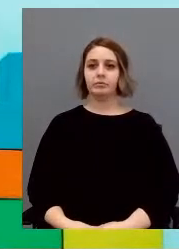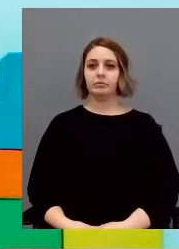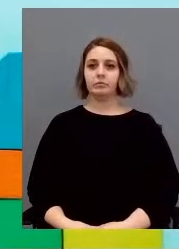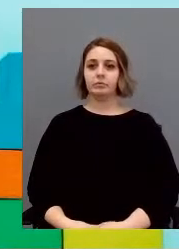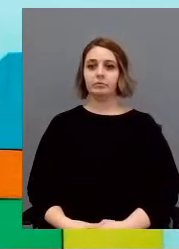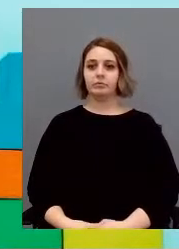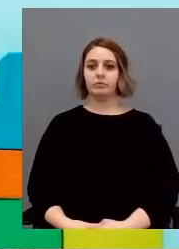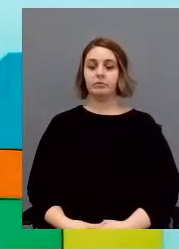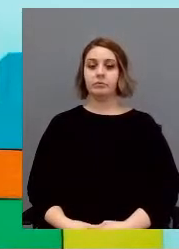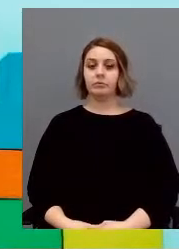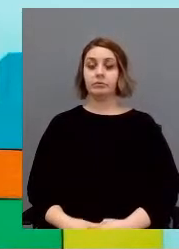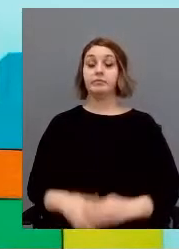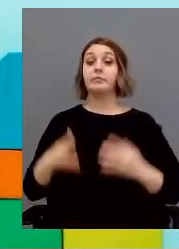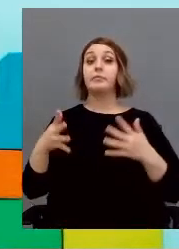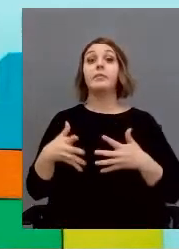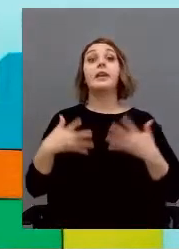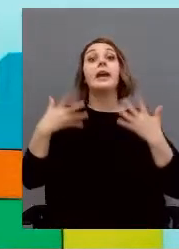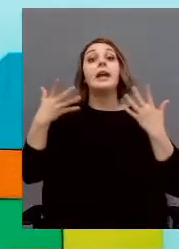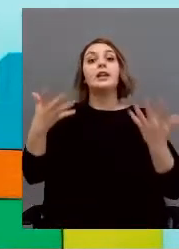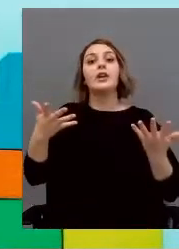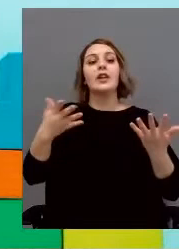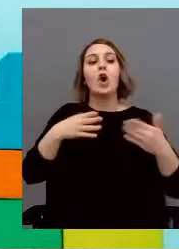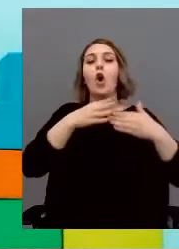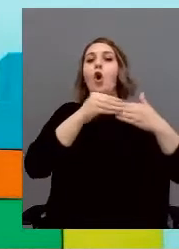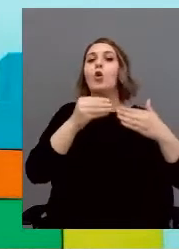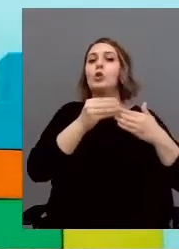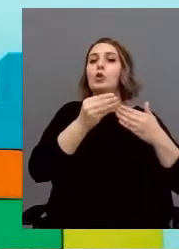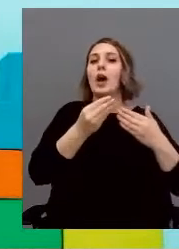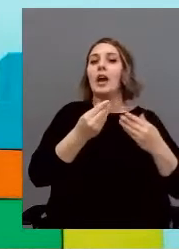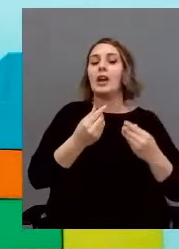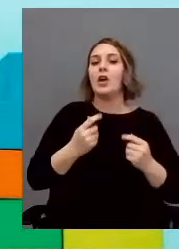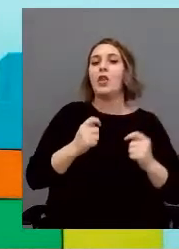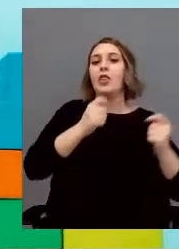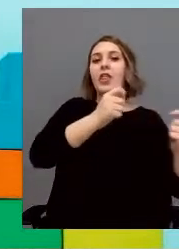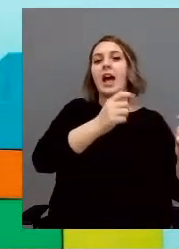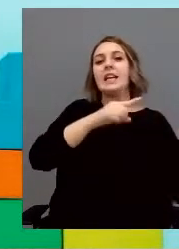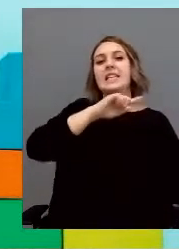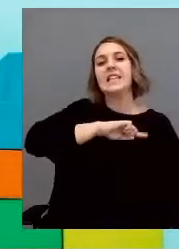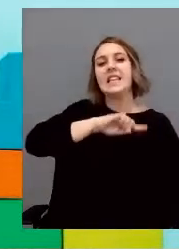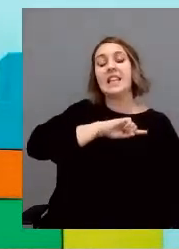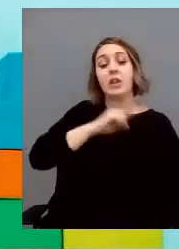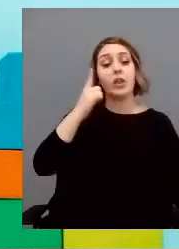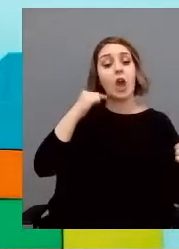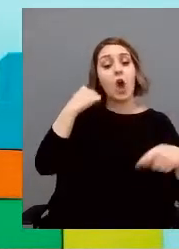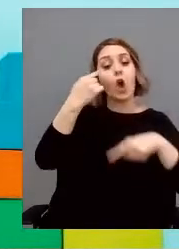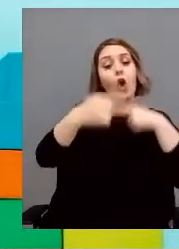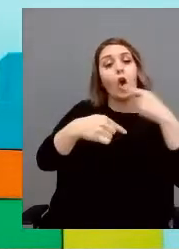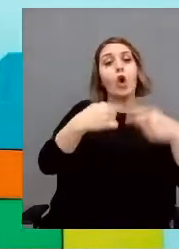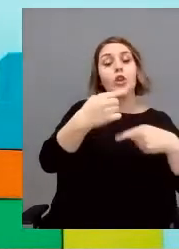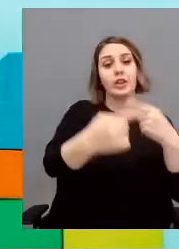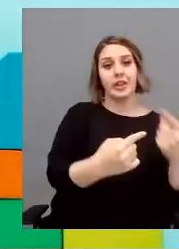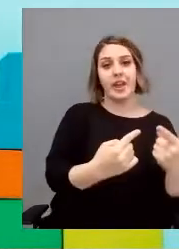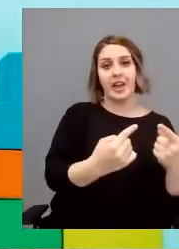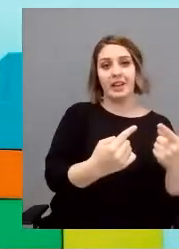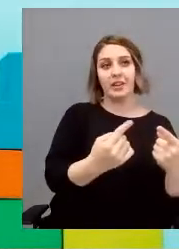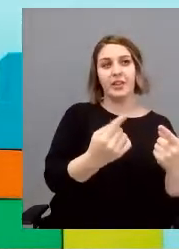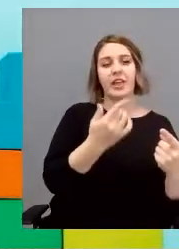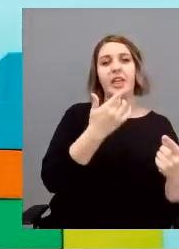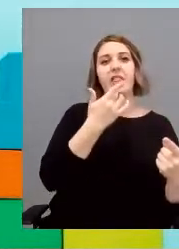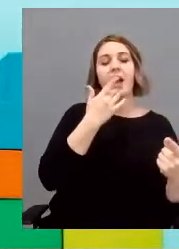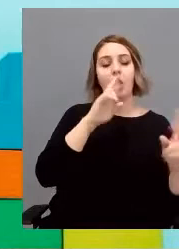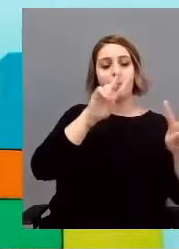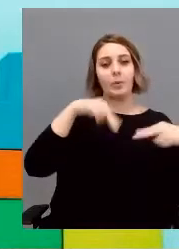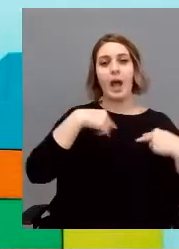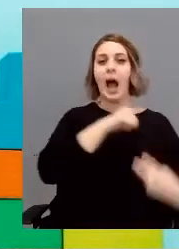e se le devolverono su suale un sentito dei quotidianità e se le devolve un'autonomia in questa